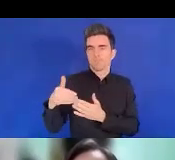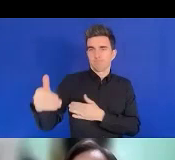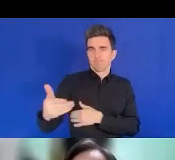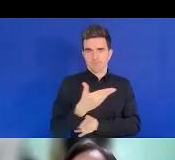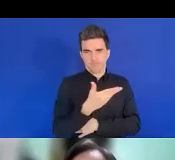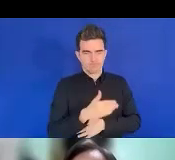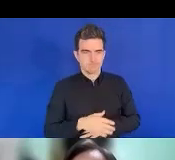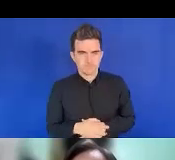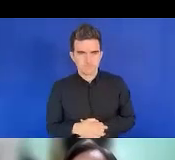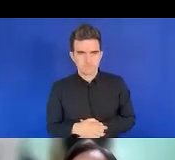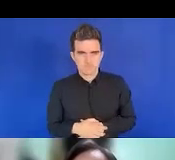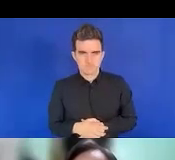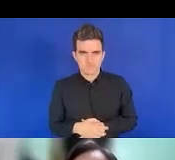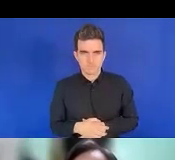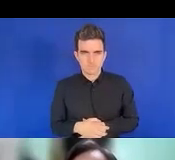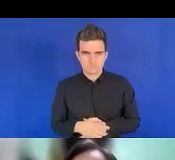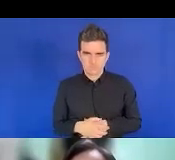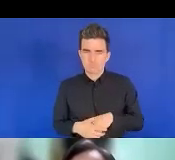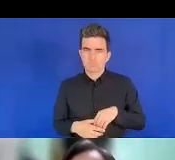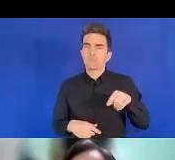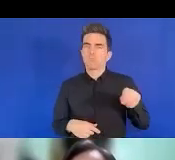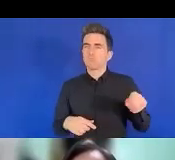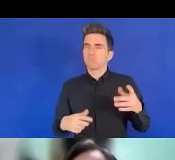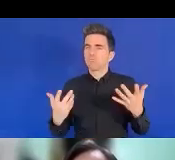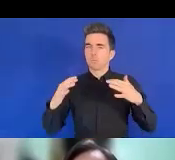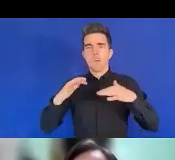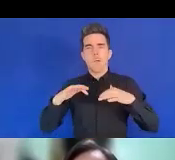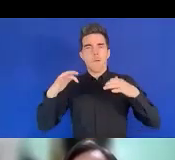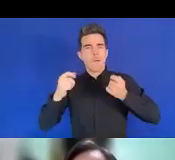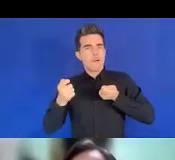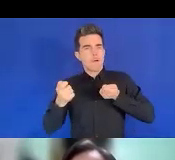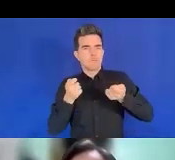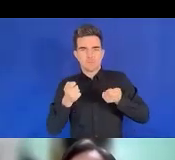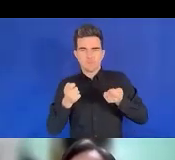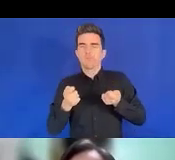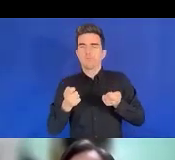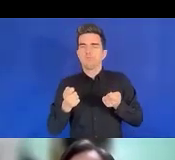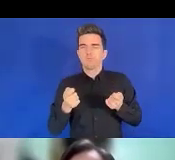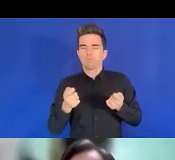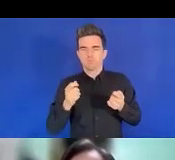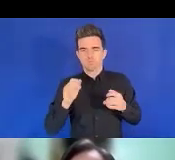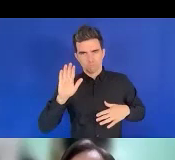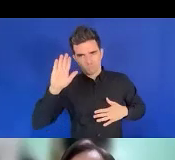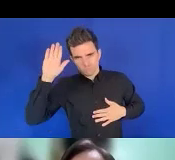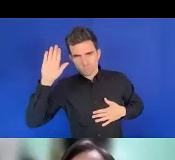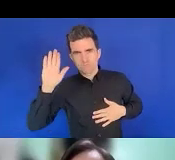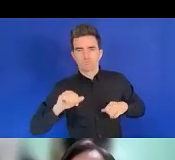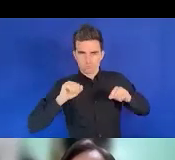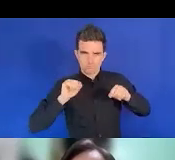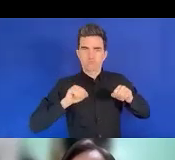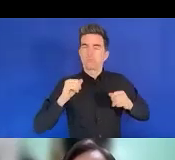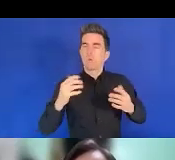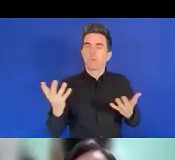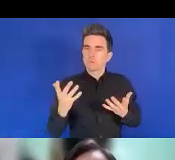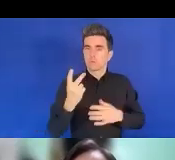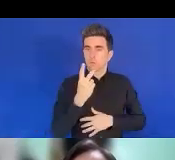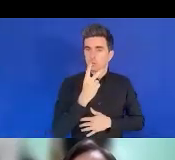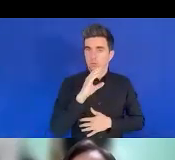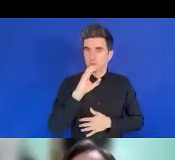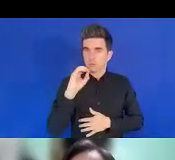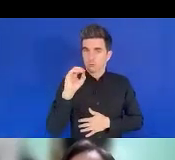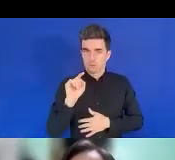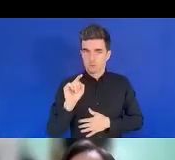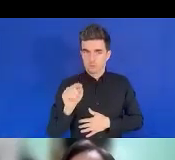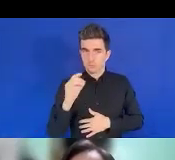141 personnes handicapées et 54 % sont des hommes et 46